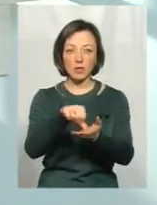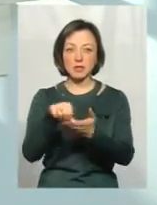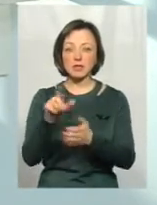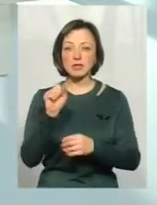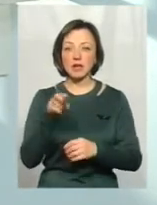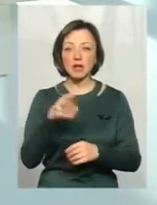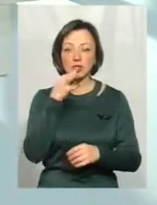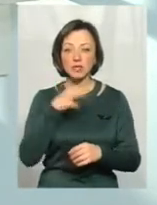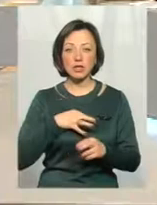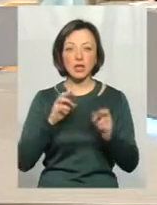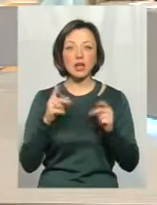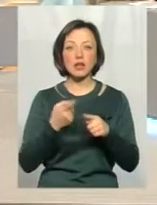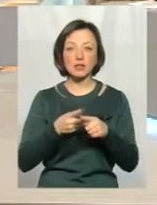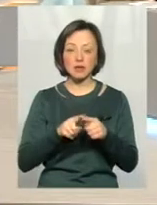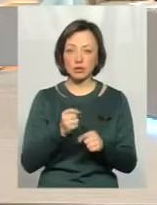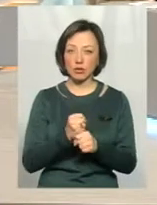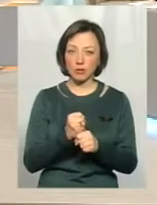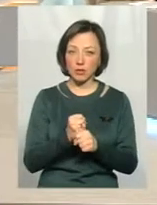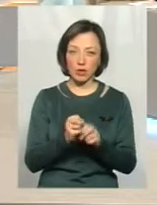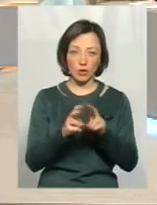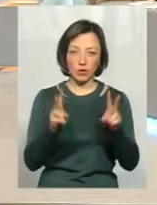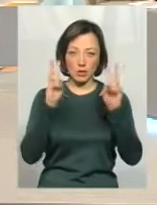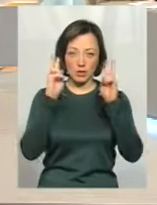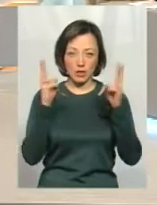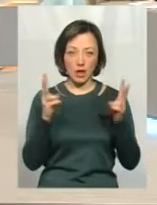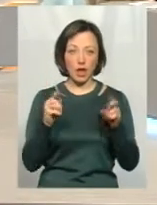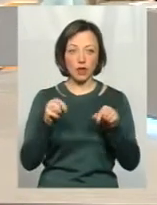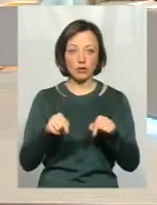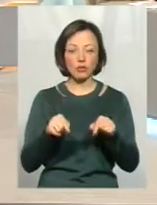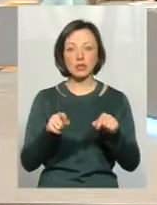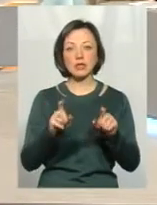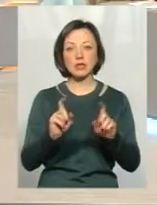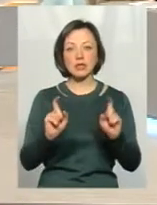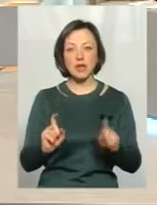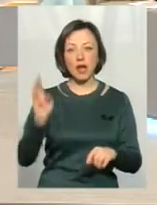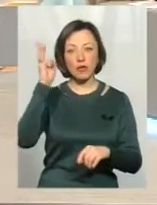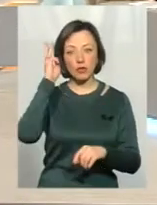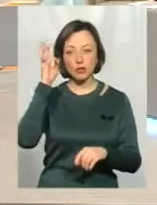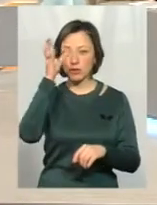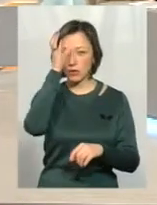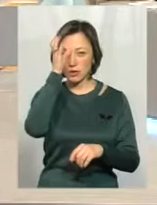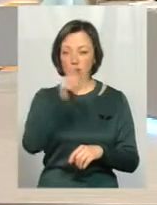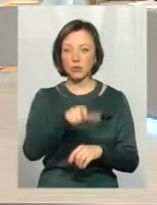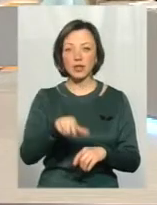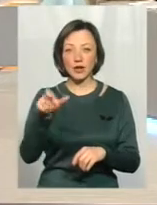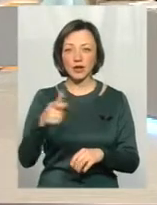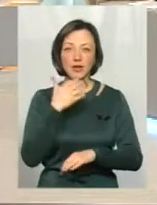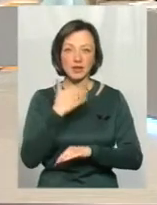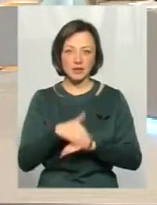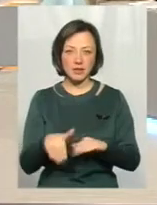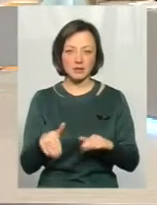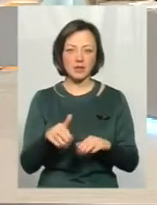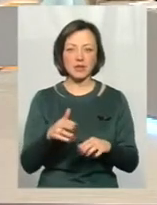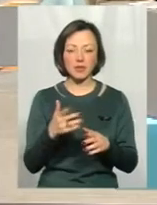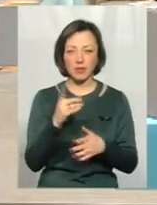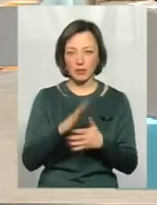залі? Скажіть, будь ласка, яким чином це зробити? Ніхто не знає. А тут же сидять посли, розумні люди, посли іноземних